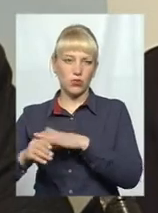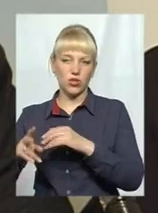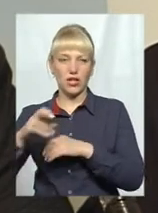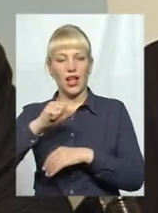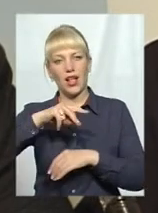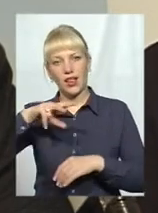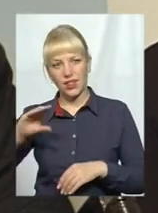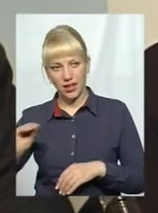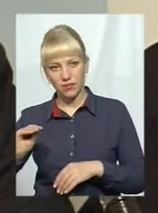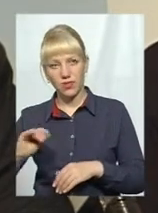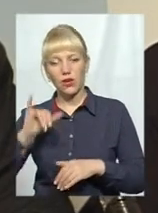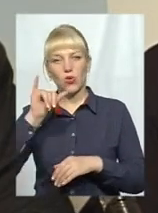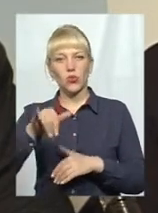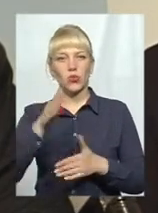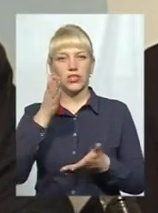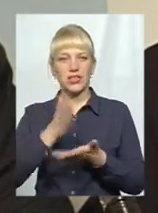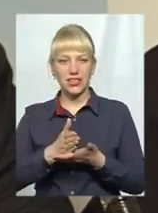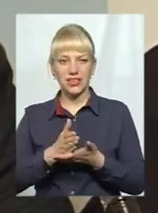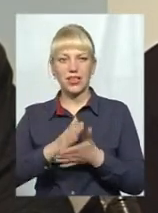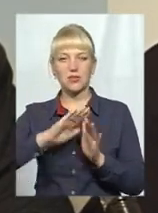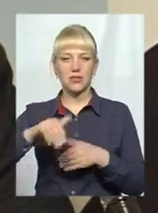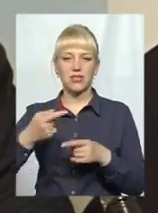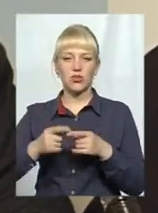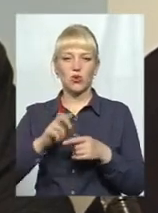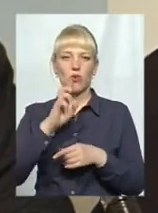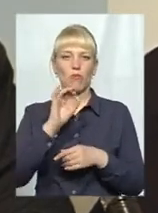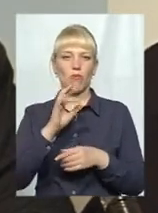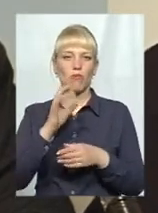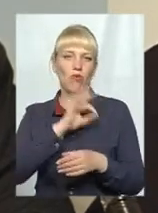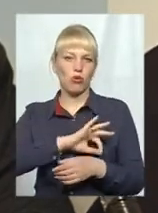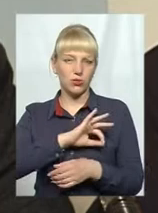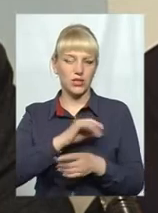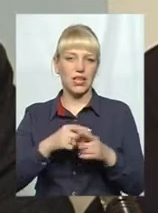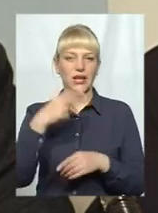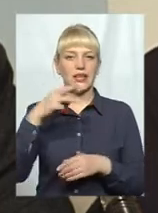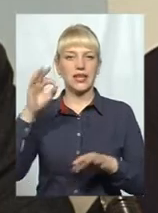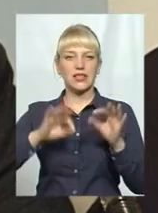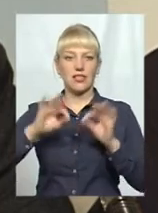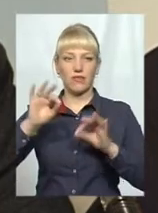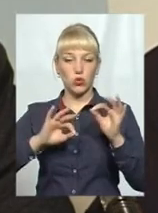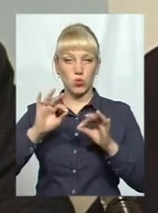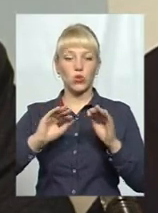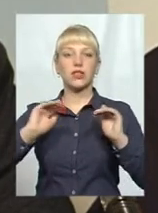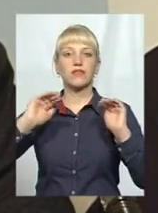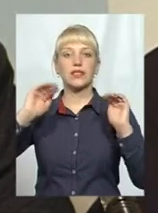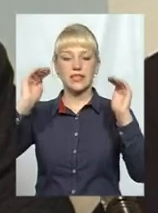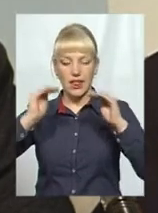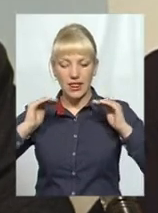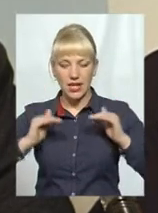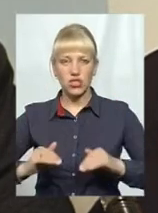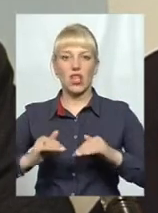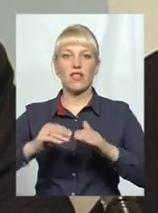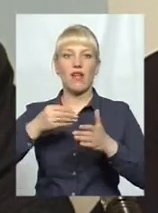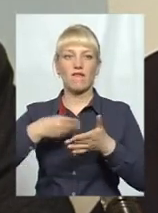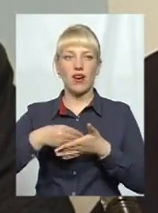Але? Але. У них є, після цього бонус. 30% зниження вартості на